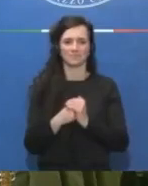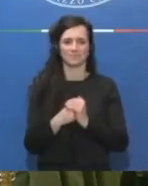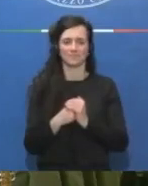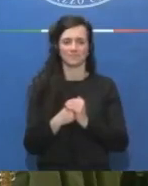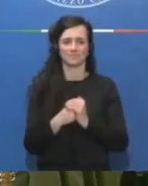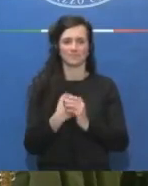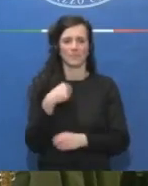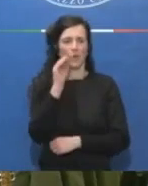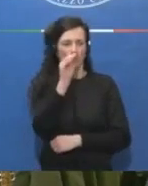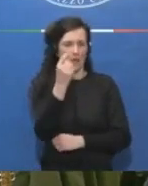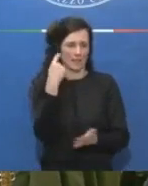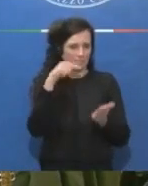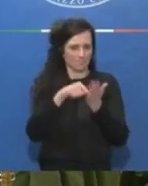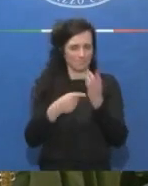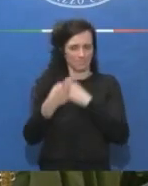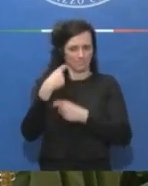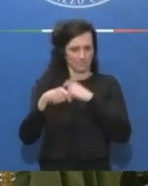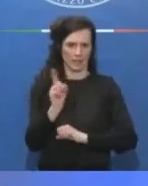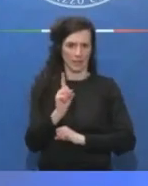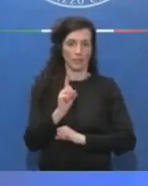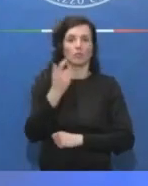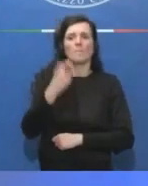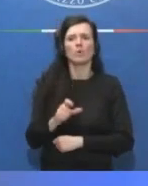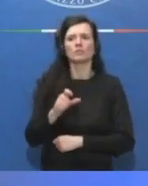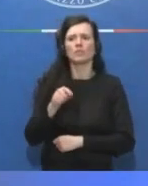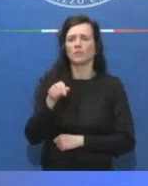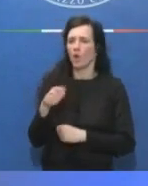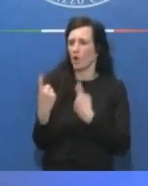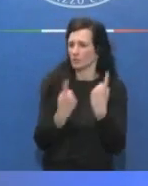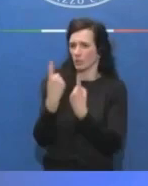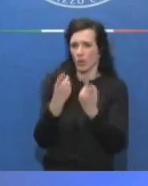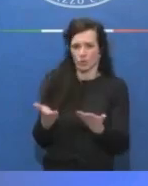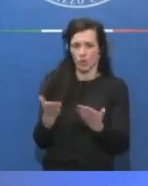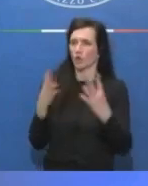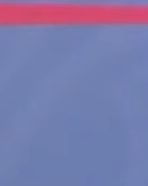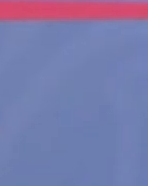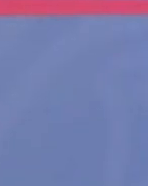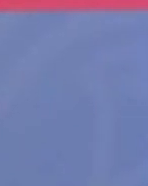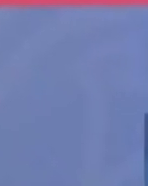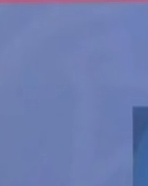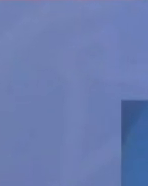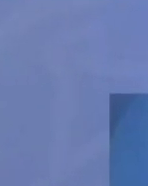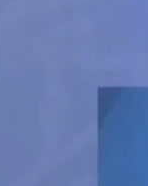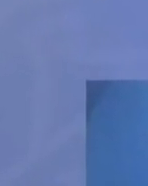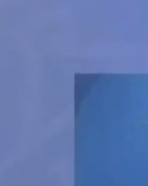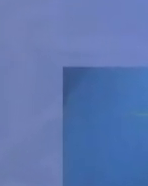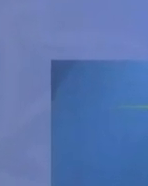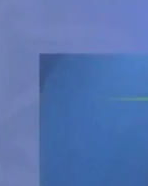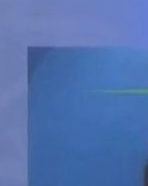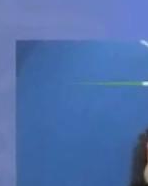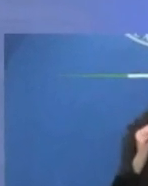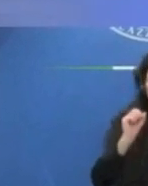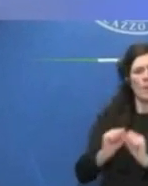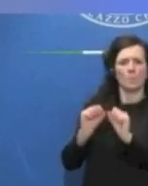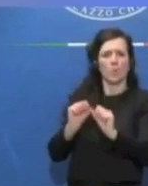Una terribile videocassetta uccide le persone dopo sette giorni. Forze alieni minacciano il mondo. E chi è questa Cindy Campbell? Ci troviamo davanti a una crisi senza